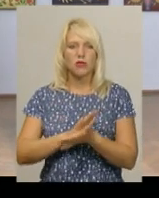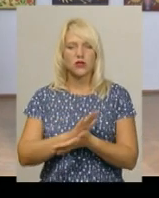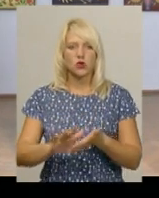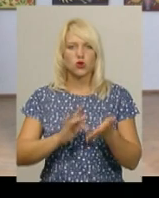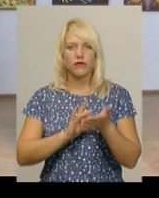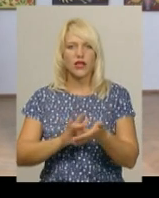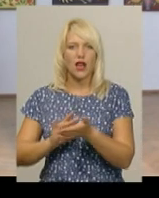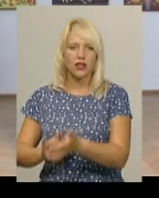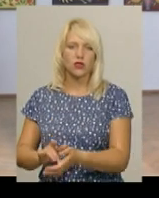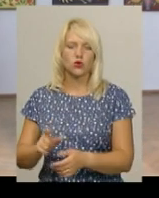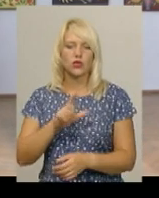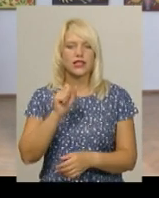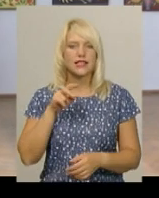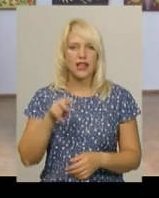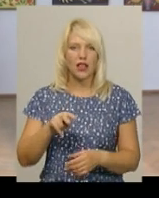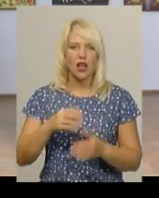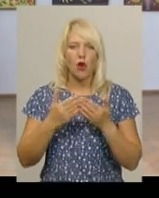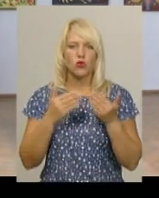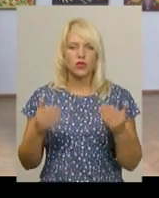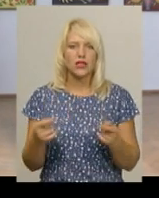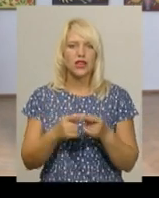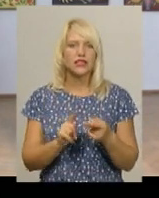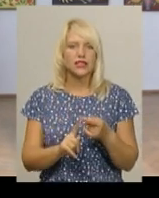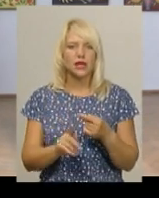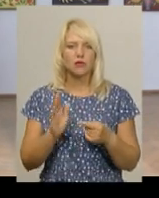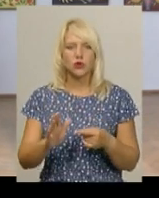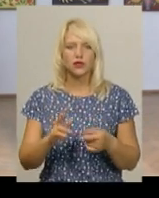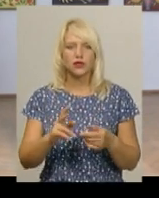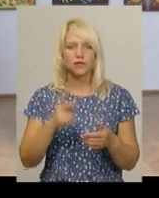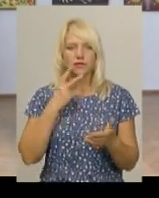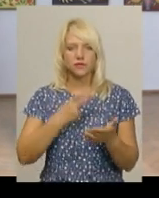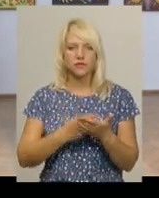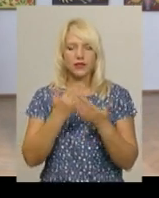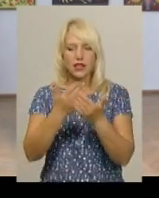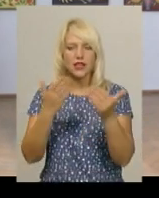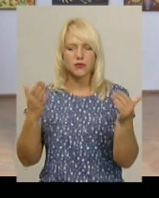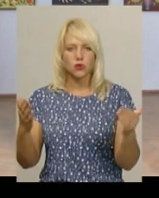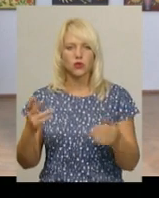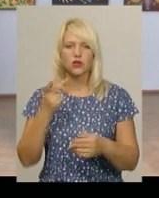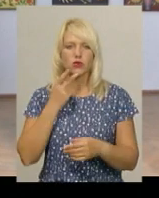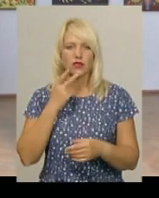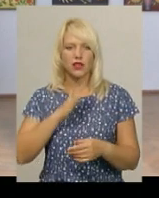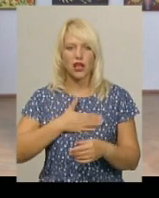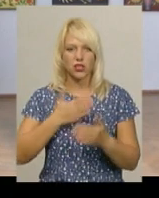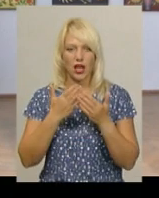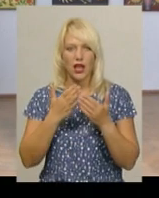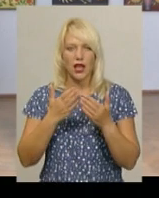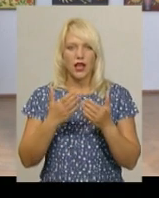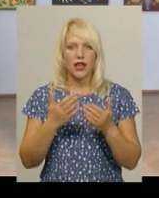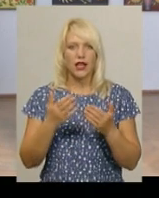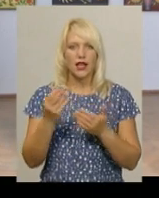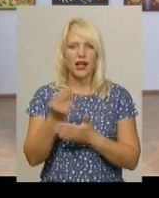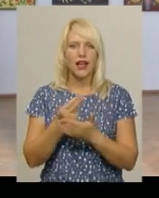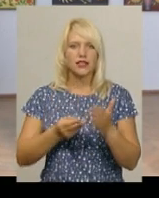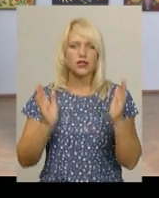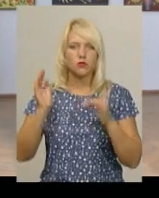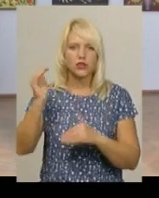екскурсії залами музею. Це як наші, де демонструється, експонується постійна наша експозиція. А також